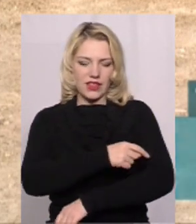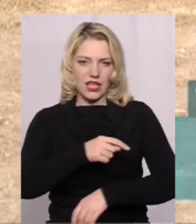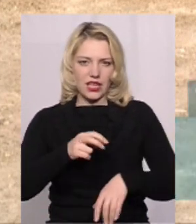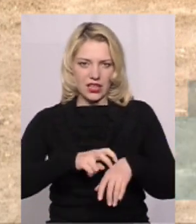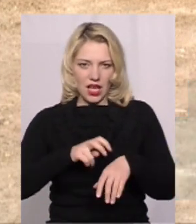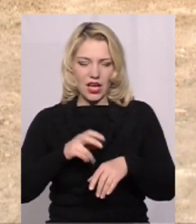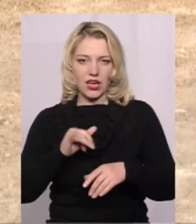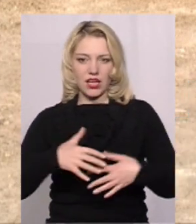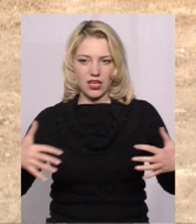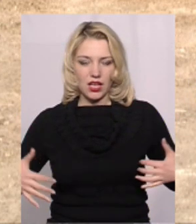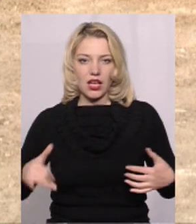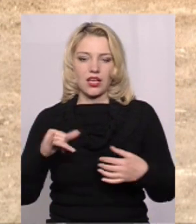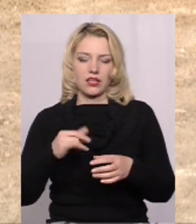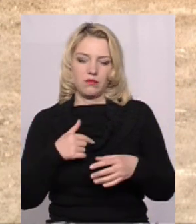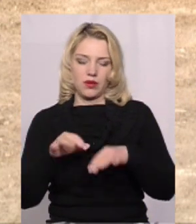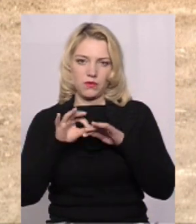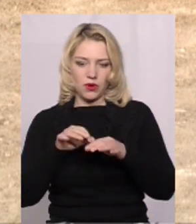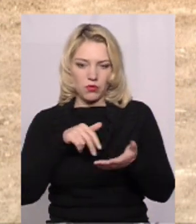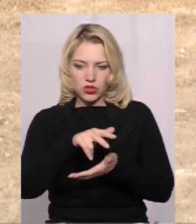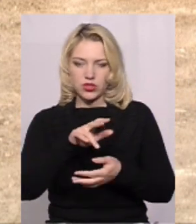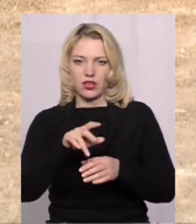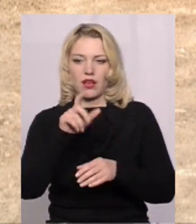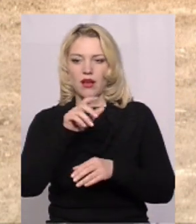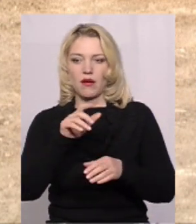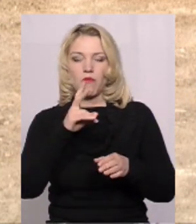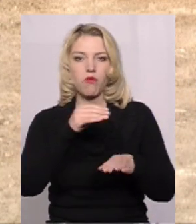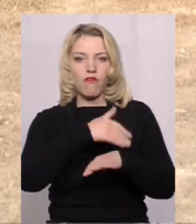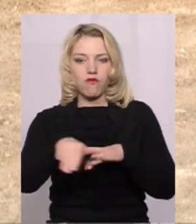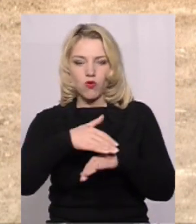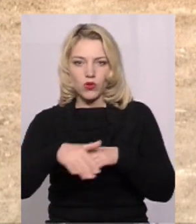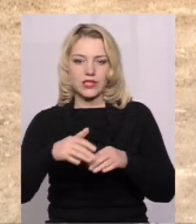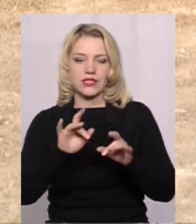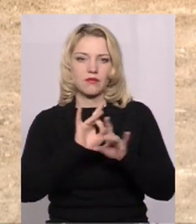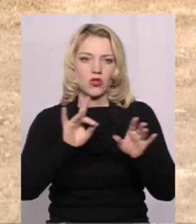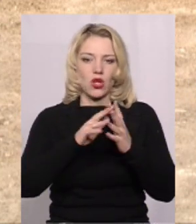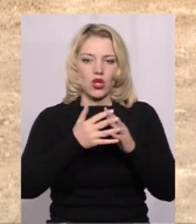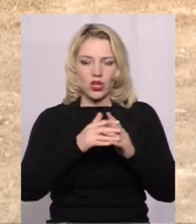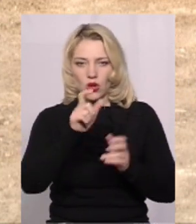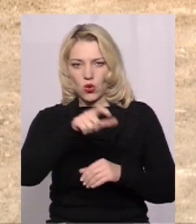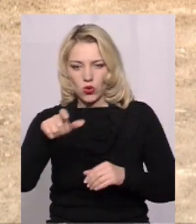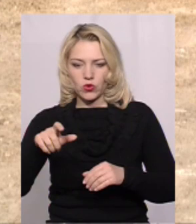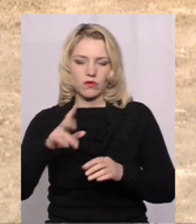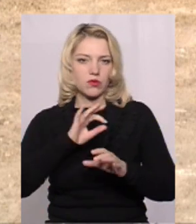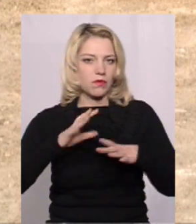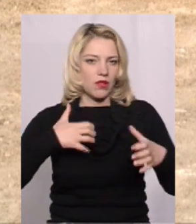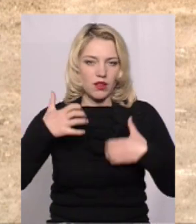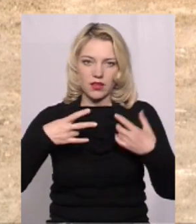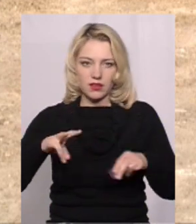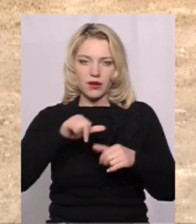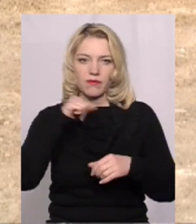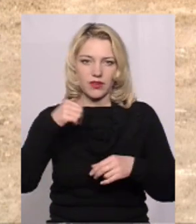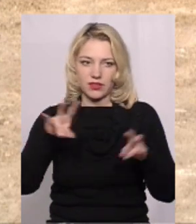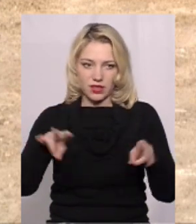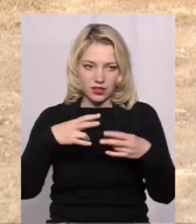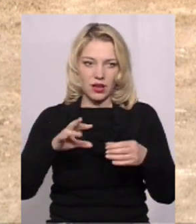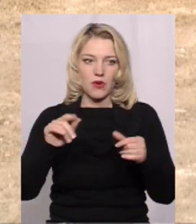нашого села, де провели роз'яснюючу роботу серед населення, щоб не було паніки, щоб не було ошивотажу, щоб не вирізали, а щоб